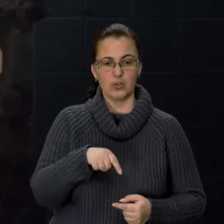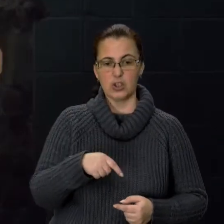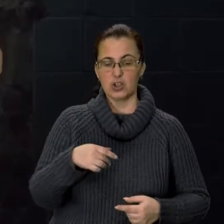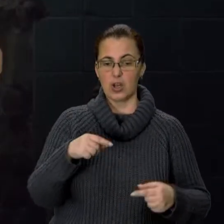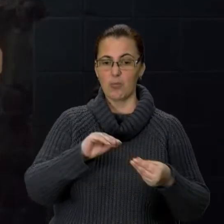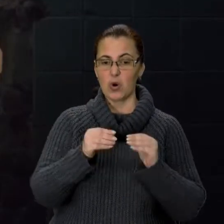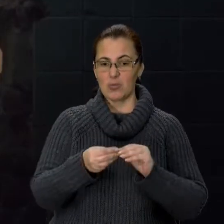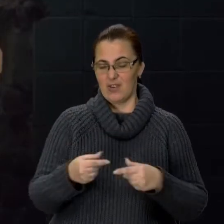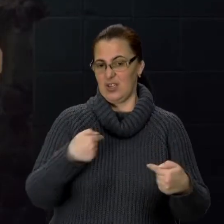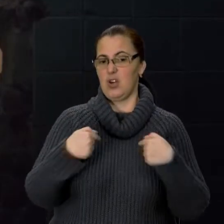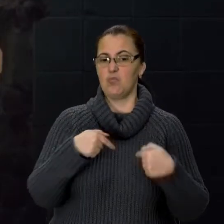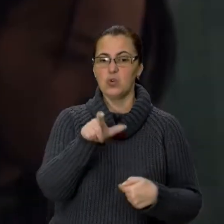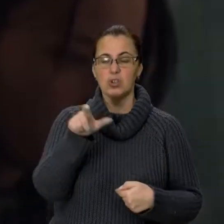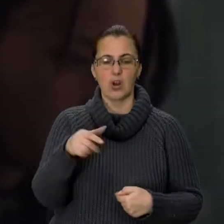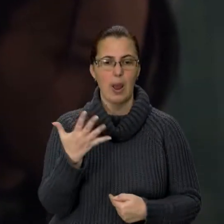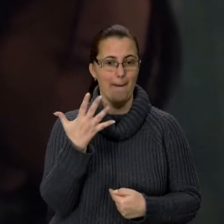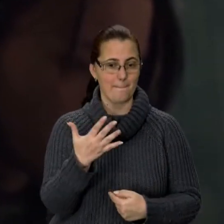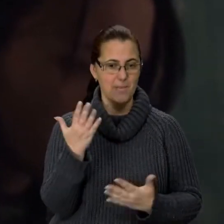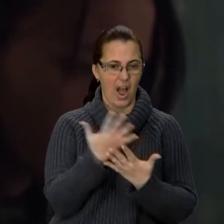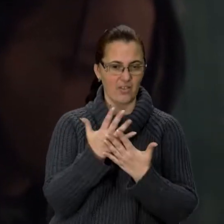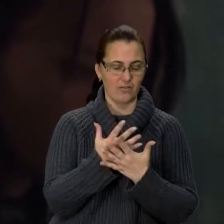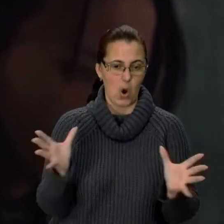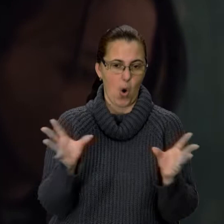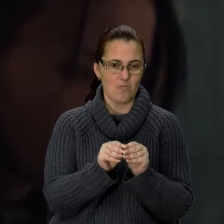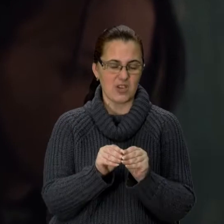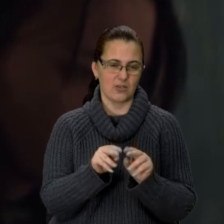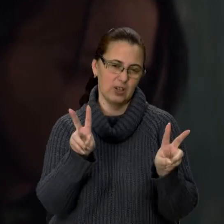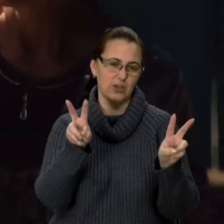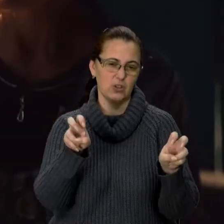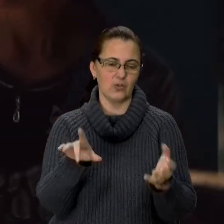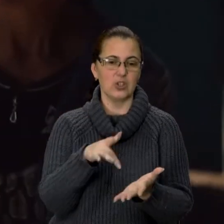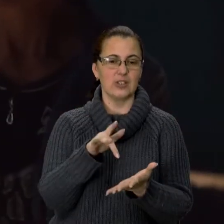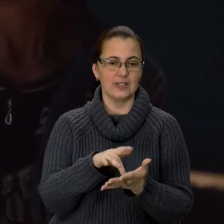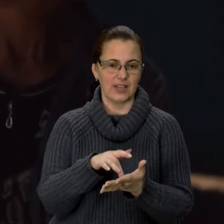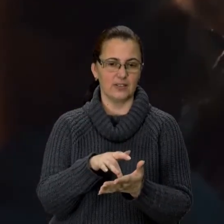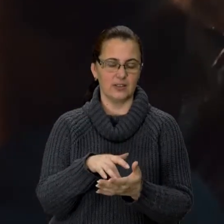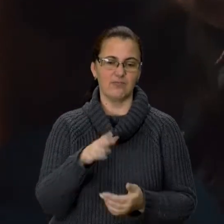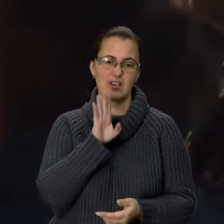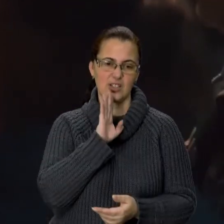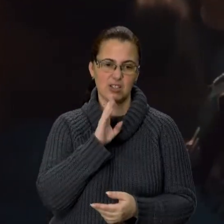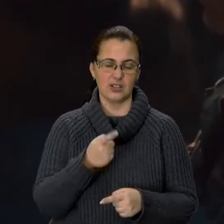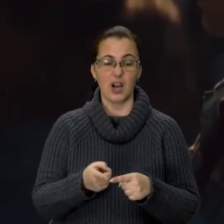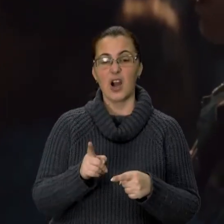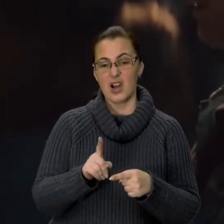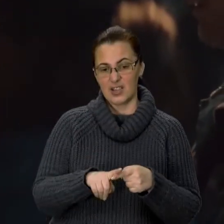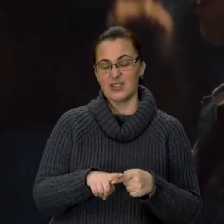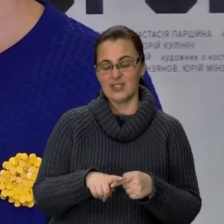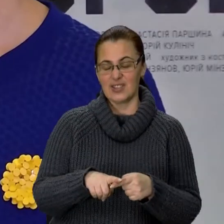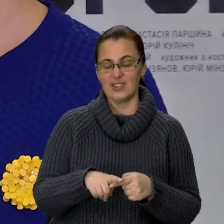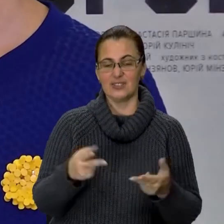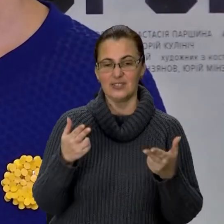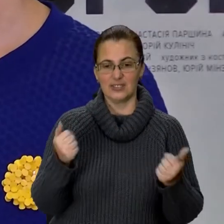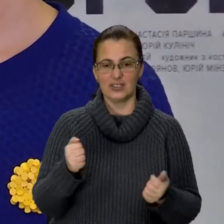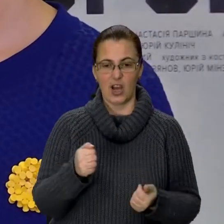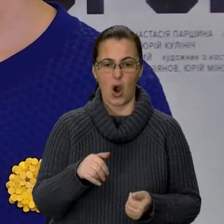суспільство. І усі ці п'ять новел об'єднує символічний центр «Жінка». І у цьому випадку війни таке є жіноче обличчя.